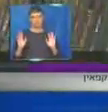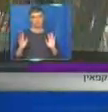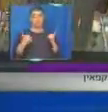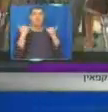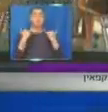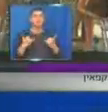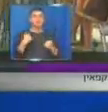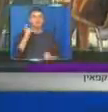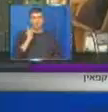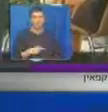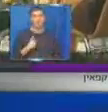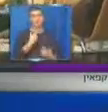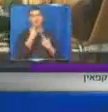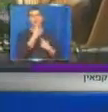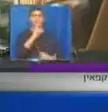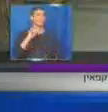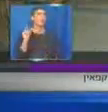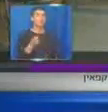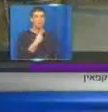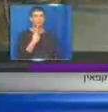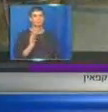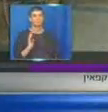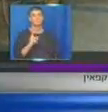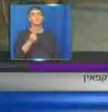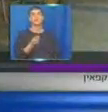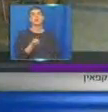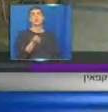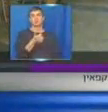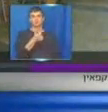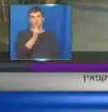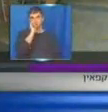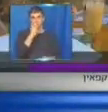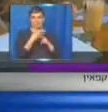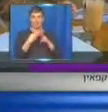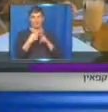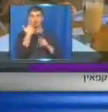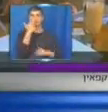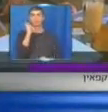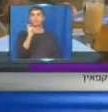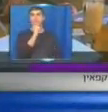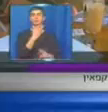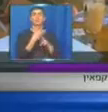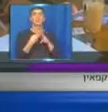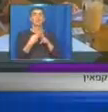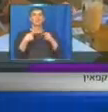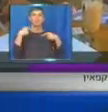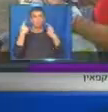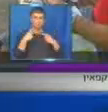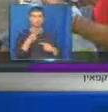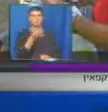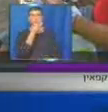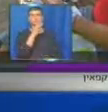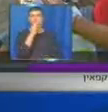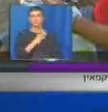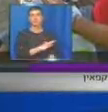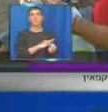כרגע אני יכול לבשר ולומר שלקיחה של קפאין, או שתייה של שלוש קוסות קפה, למעשה משפר